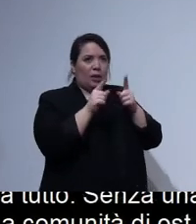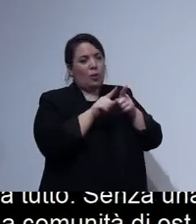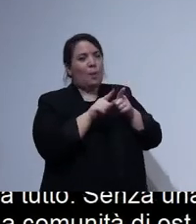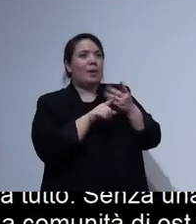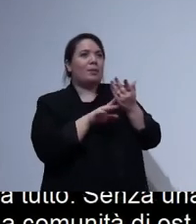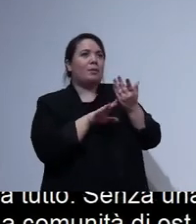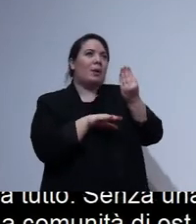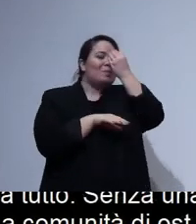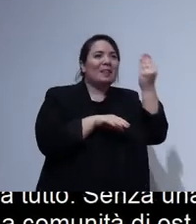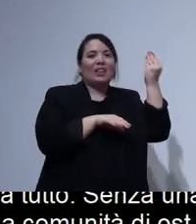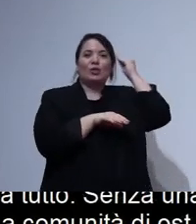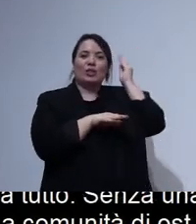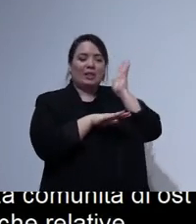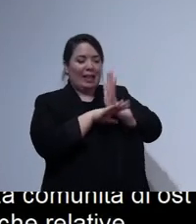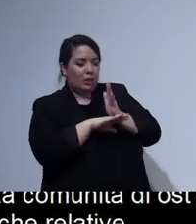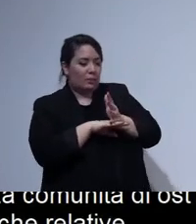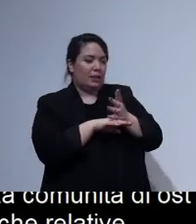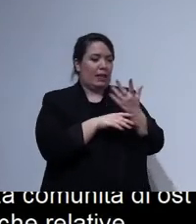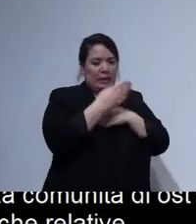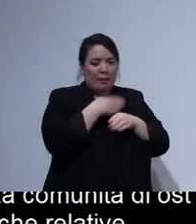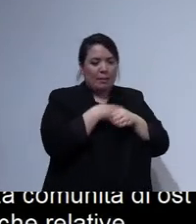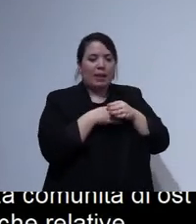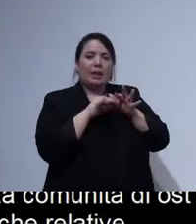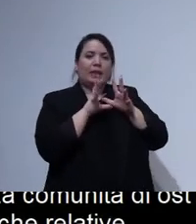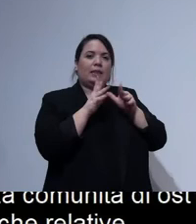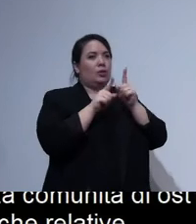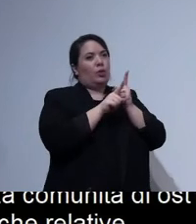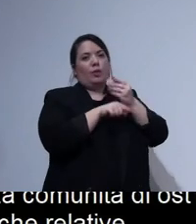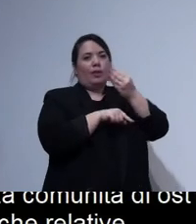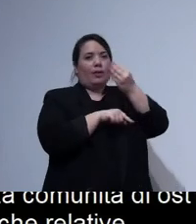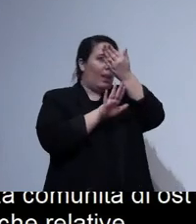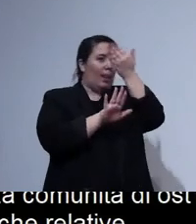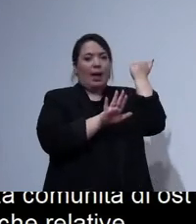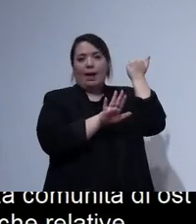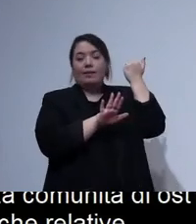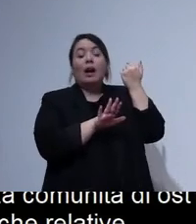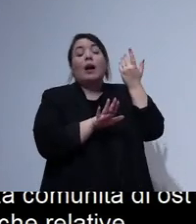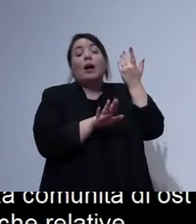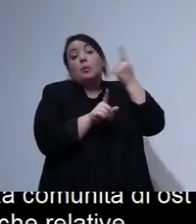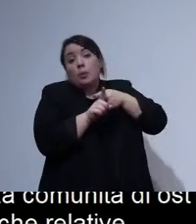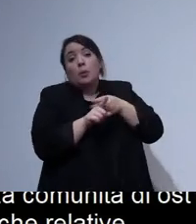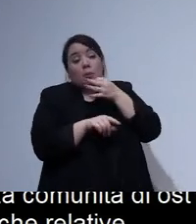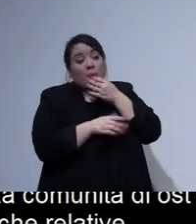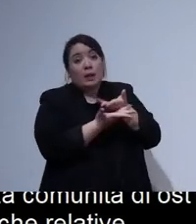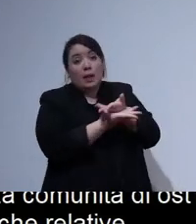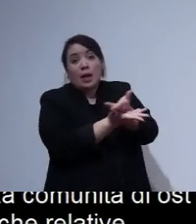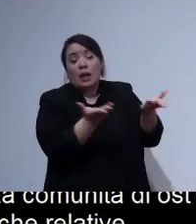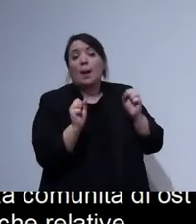pregiudizi che ci sono a volte, ma molto spesso anche molte paure che ci sono, la paura di